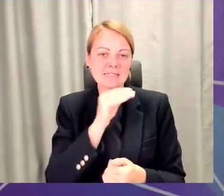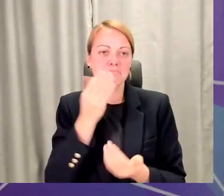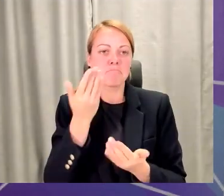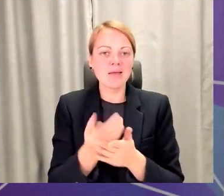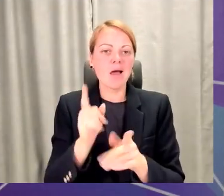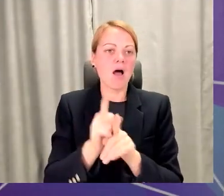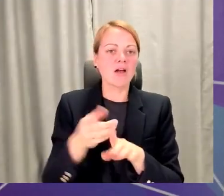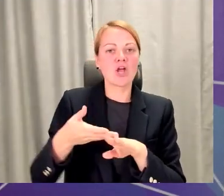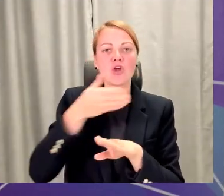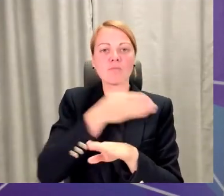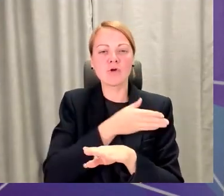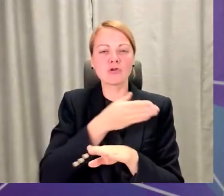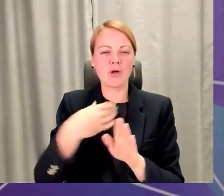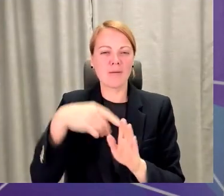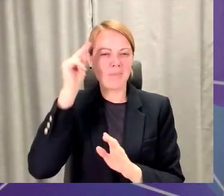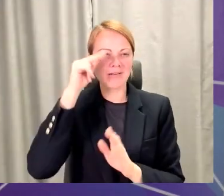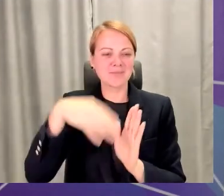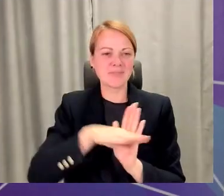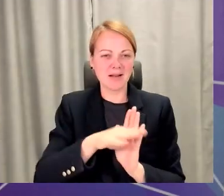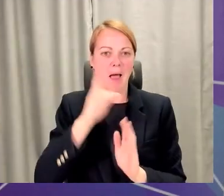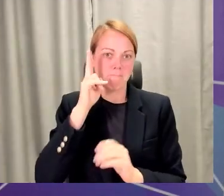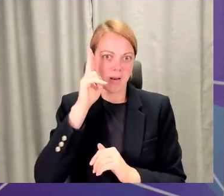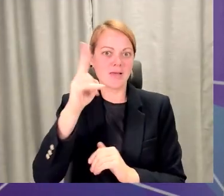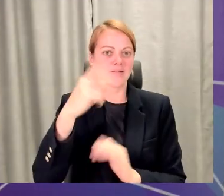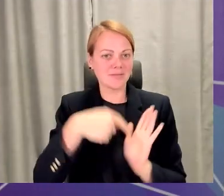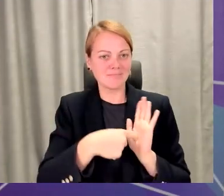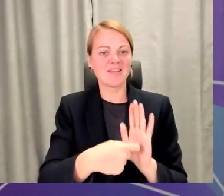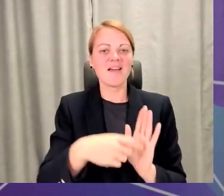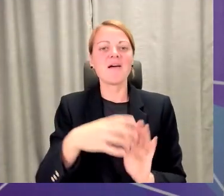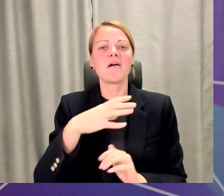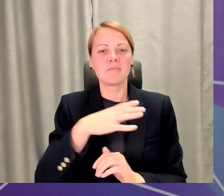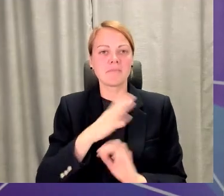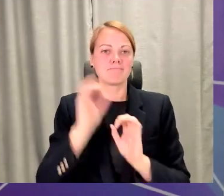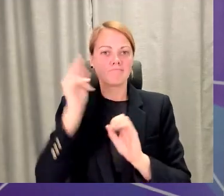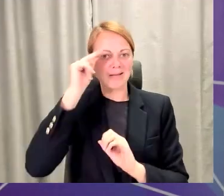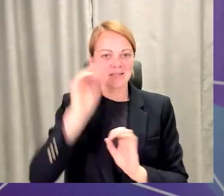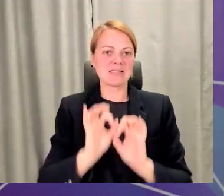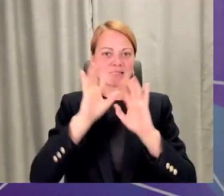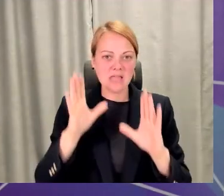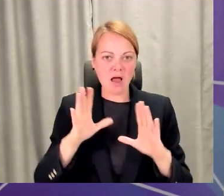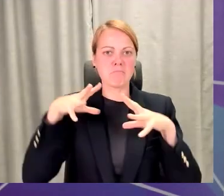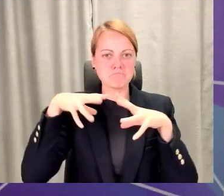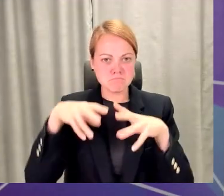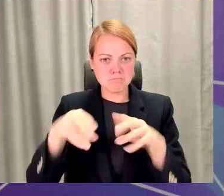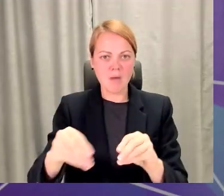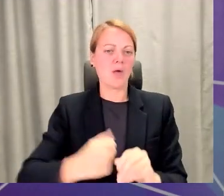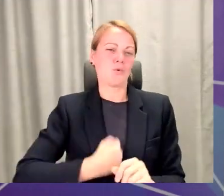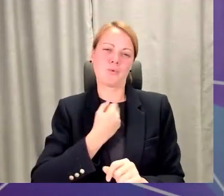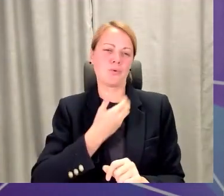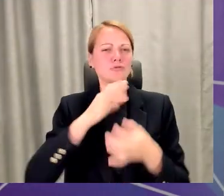mācība dalīdnieks, kurš arī apliecinās, ka mācīties un uzsākt mācības un pabeigt mācības nemaz nav tik grūti un sarežģīti.